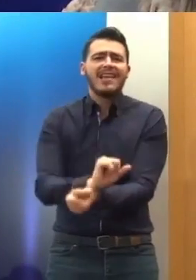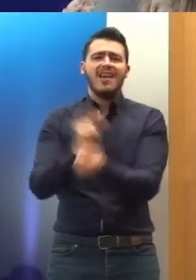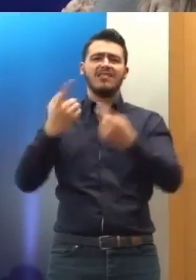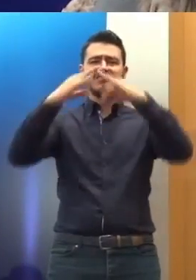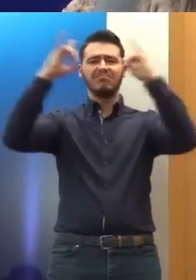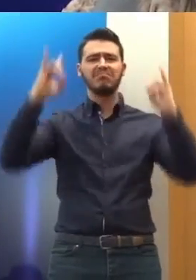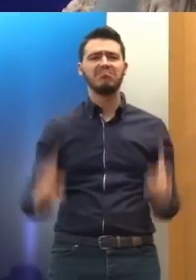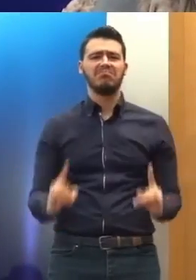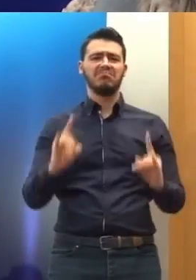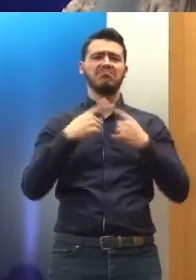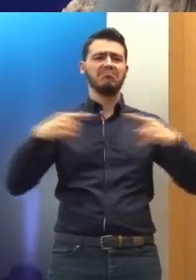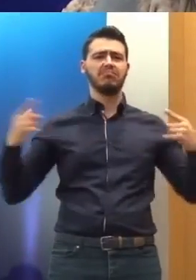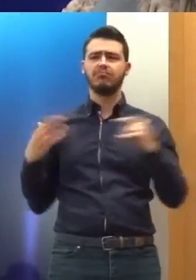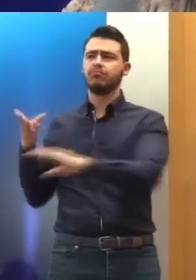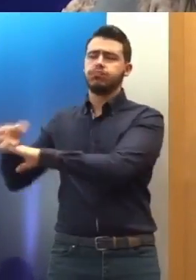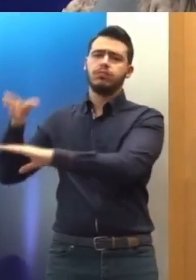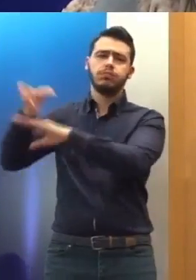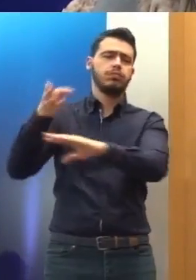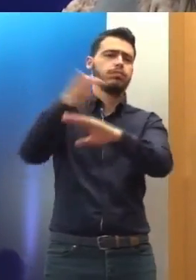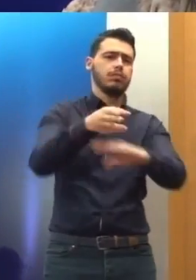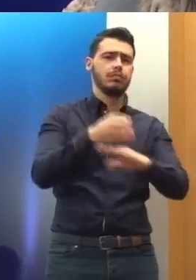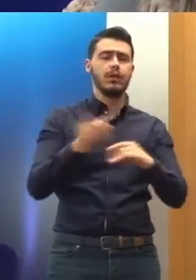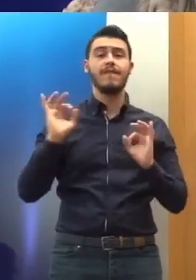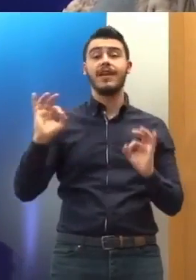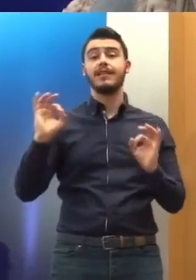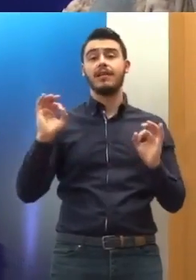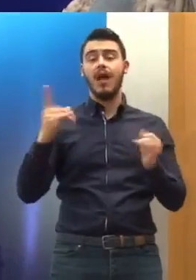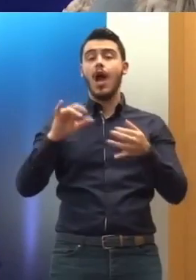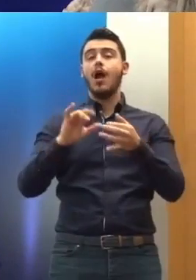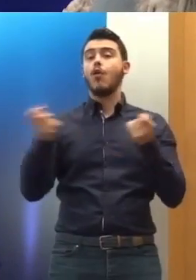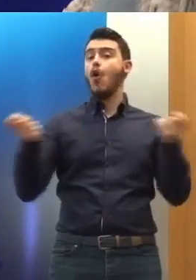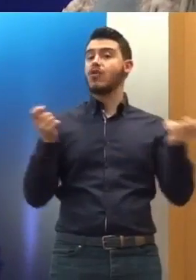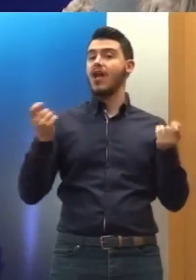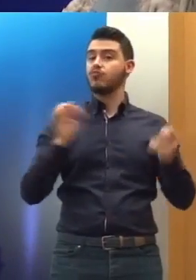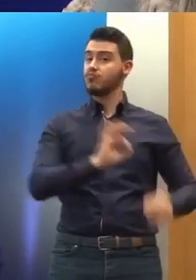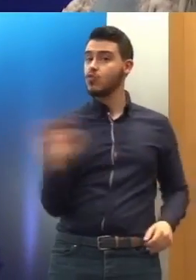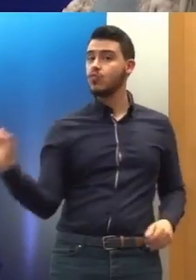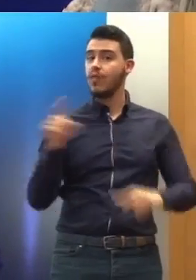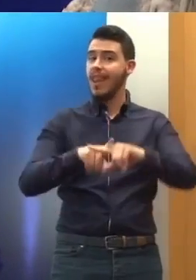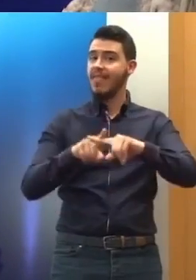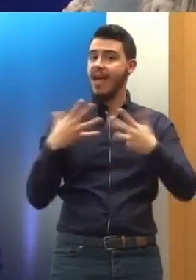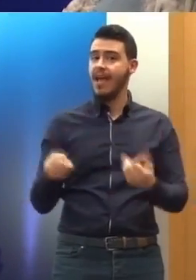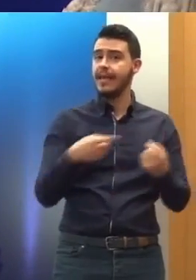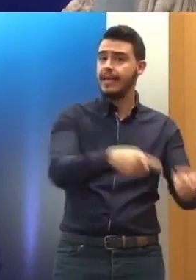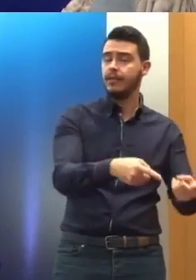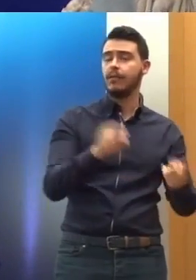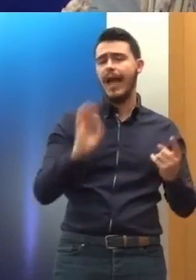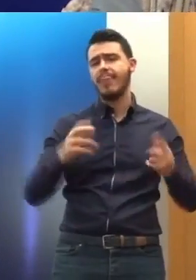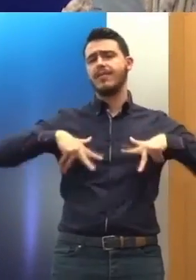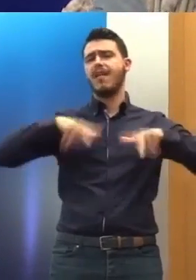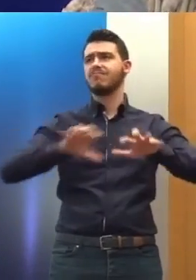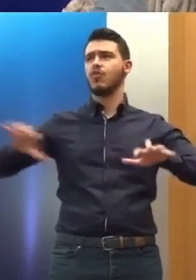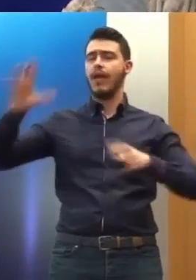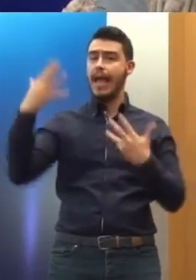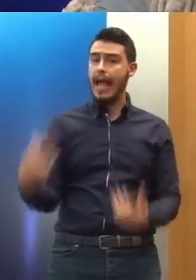Και αυτό εξαρτάται, βέβαια, από την οργάνωση που θα έχει το κράτος από το γεγονός αν γνωρίζει το έργο της